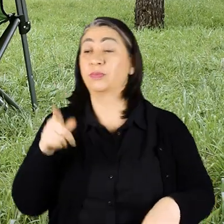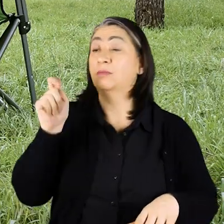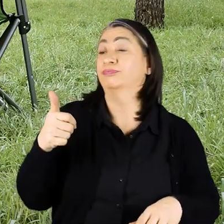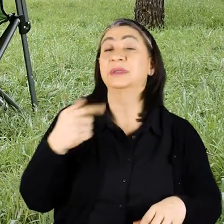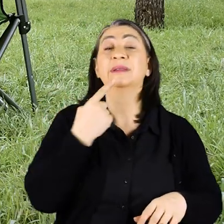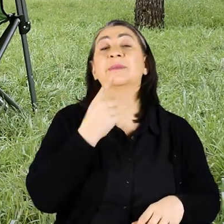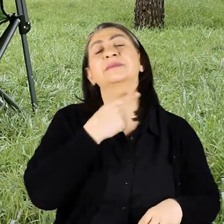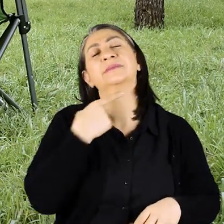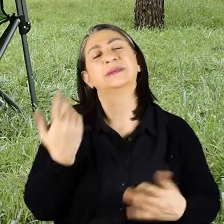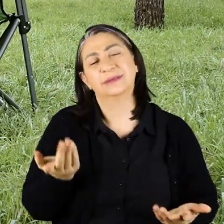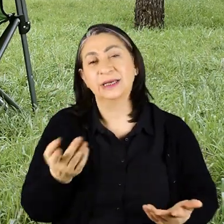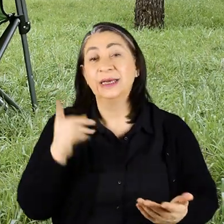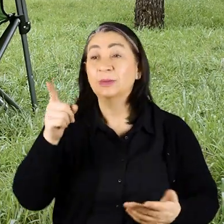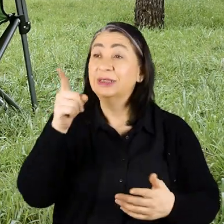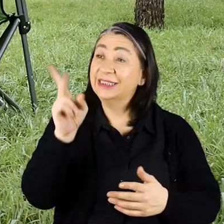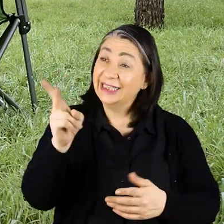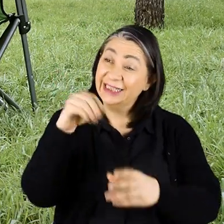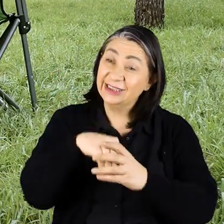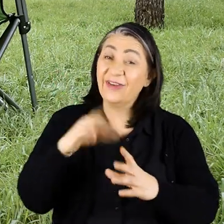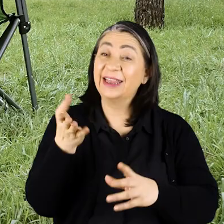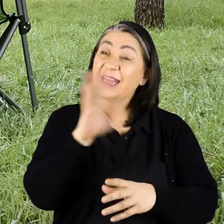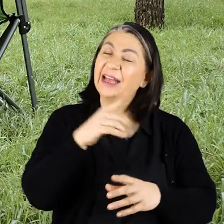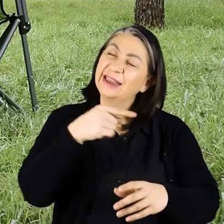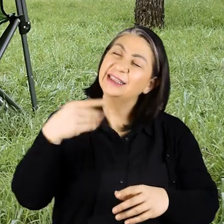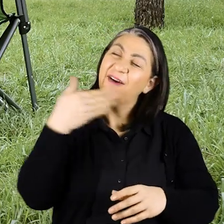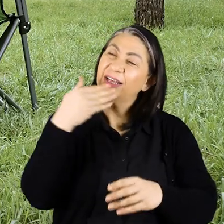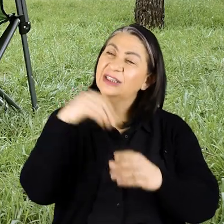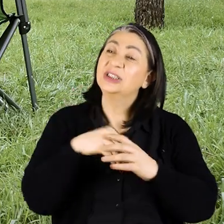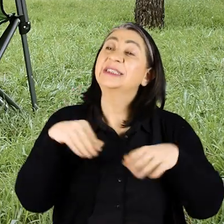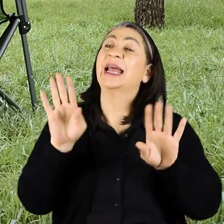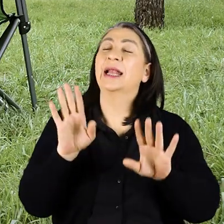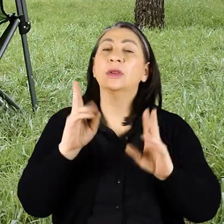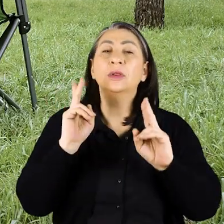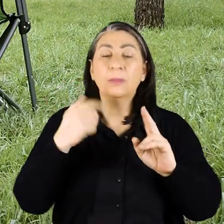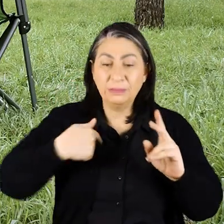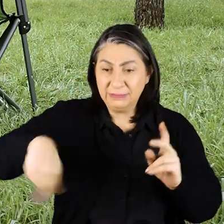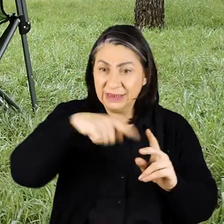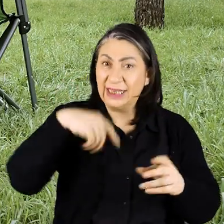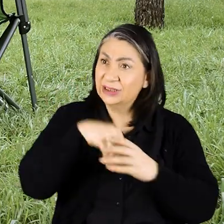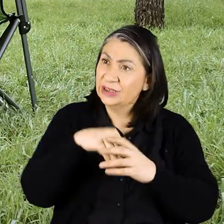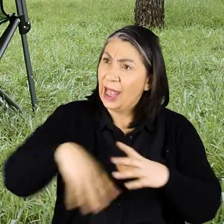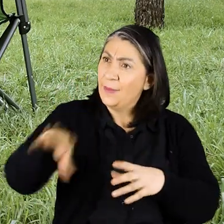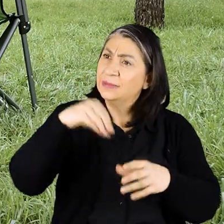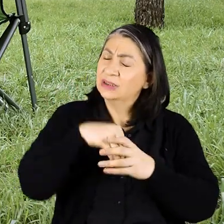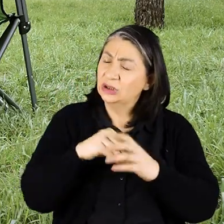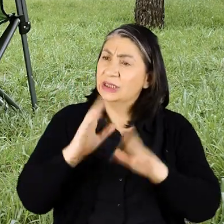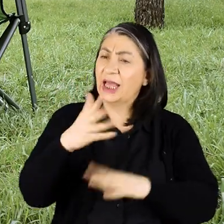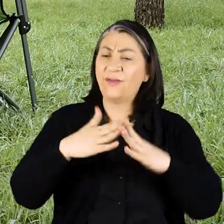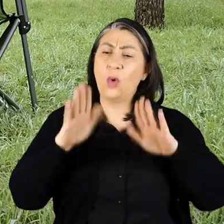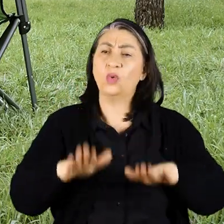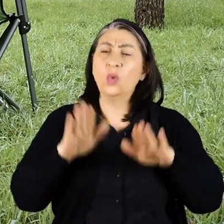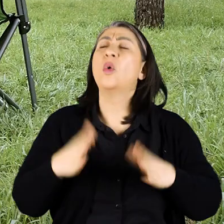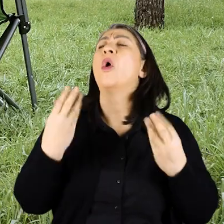yani bu sadece senin için ya da diğer dezavantajlı arkadaşlar için de değil Normal insanlar için de geçerli Yani evde oturarak hiçbir şey